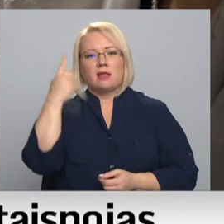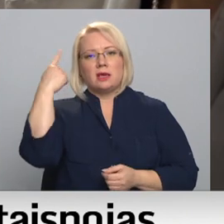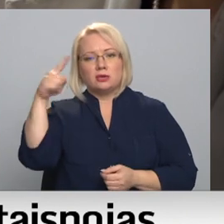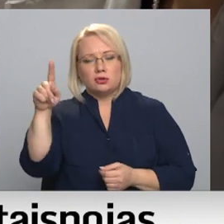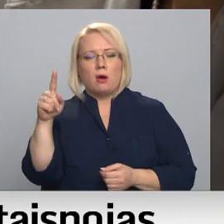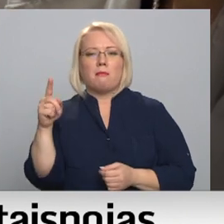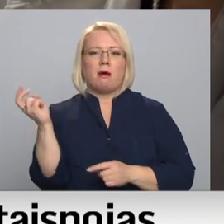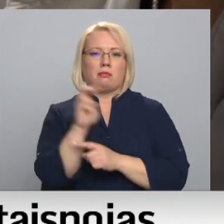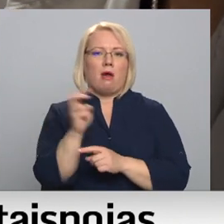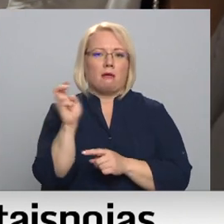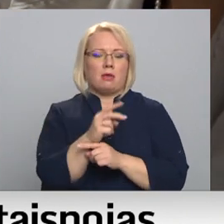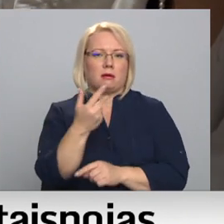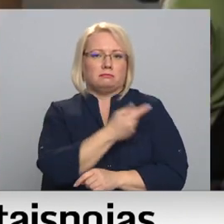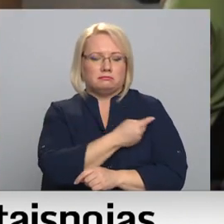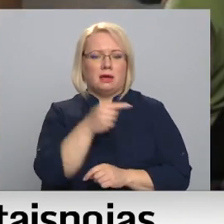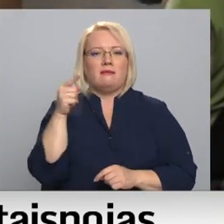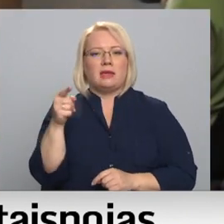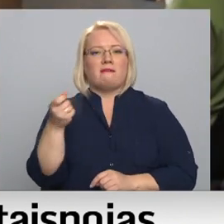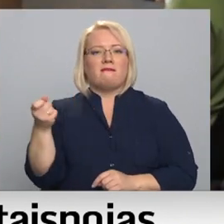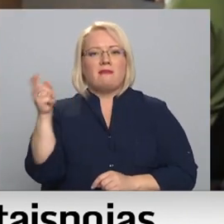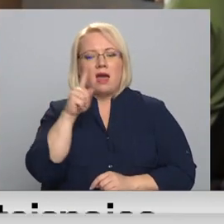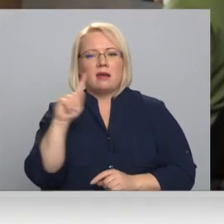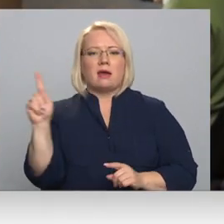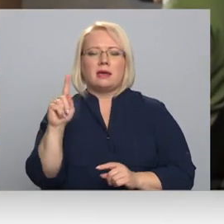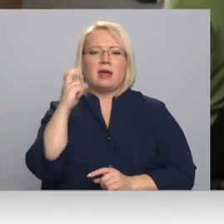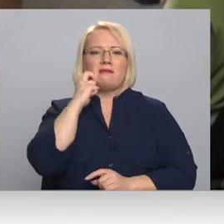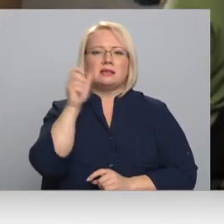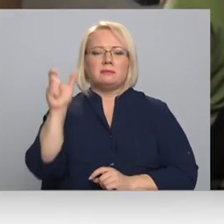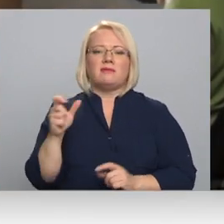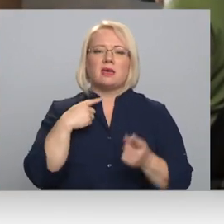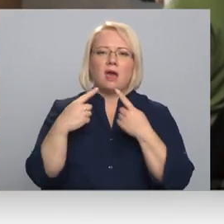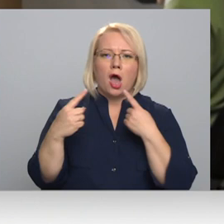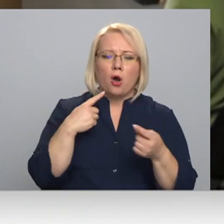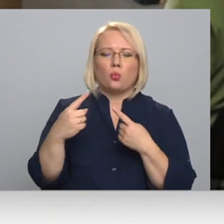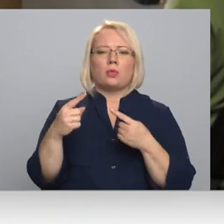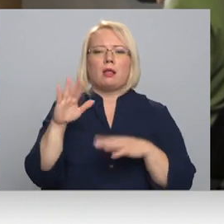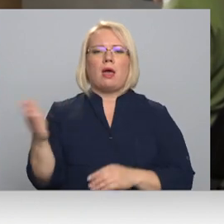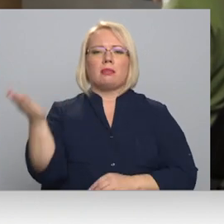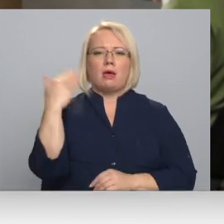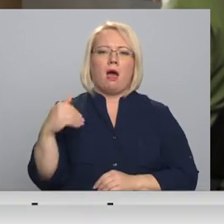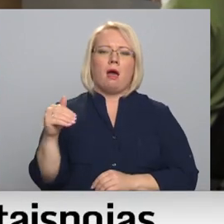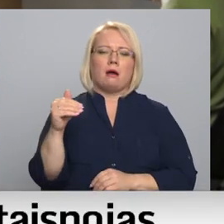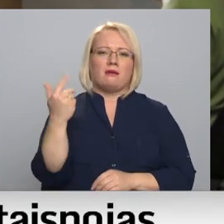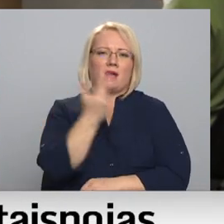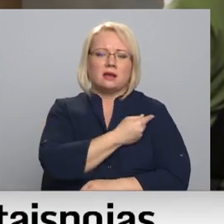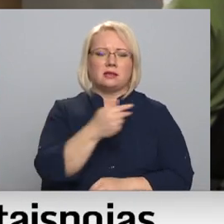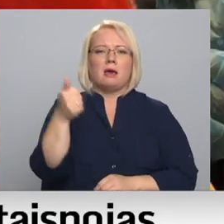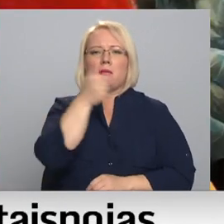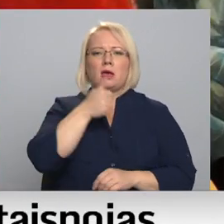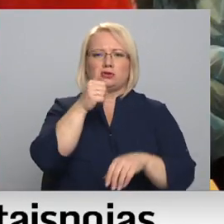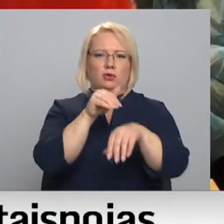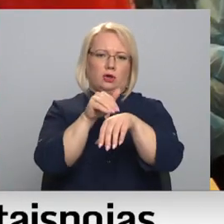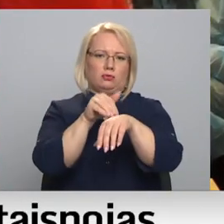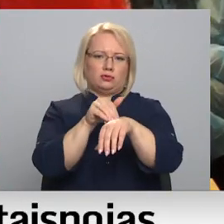klāt. Laikam, viņiem ir bijis vairāk tas, kad ar viņiem ir jārunā, lai viņi nāktu vakcinēties, lai viņus tieši personīgi uzrunātu.